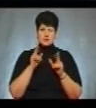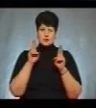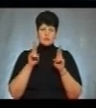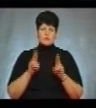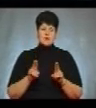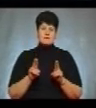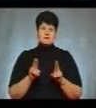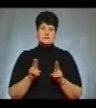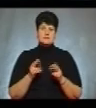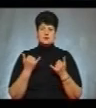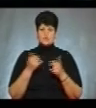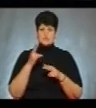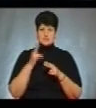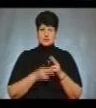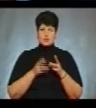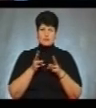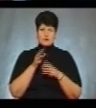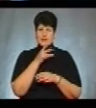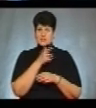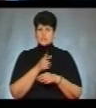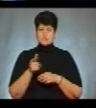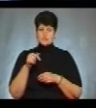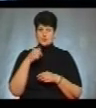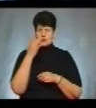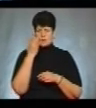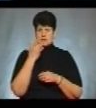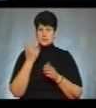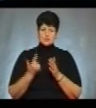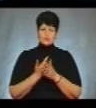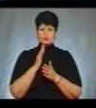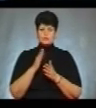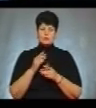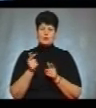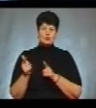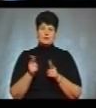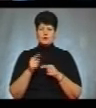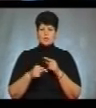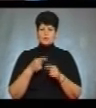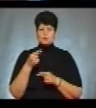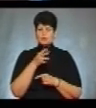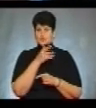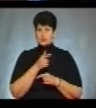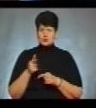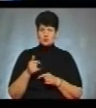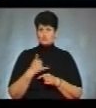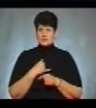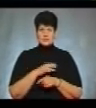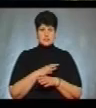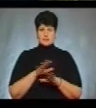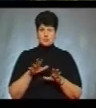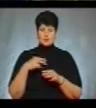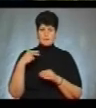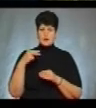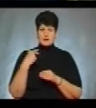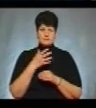правилах ми сьогодні закінчили опалювальний сезон. Цього літа ми знову будемо готуватися до наступного сезону. У нас не було перерв